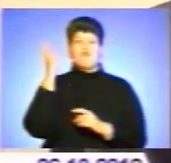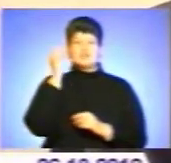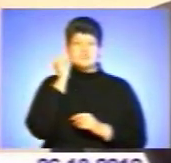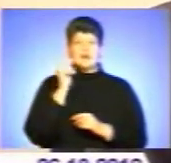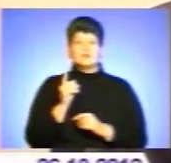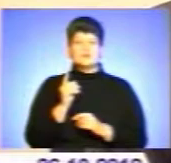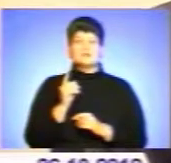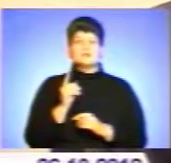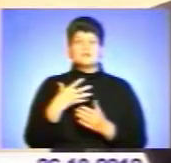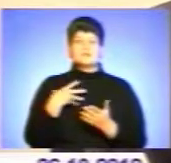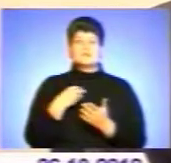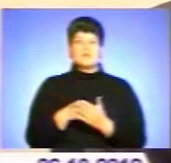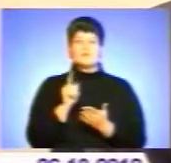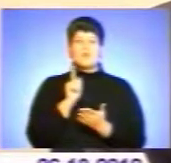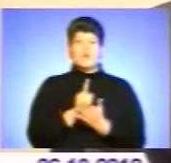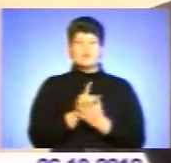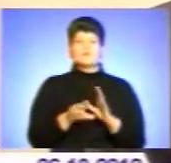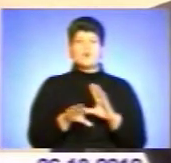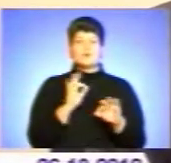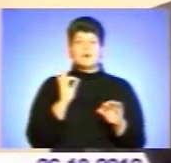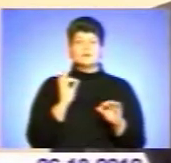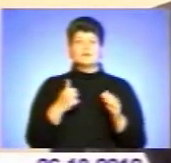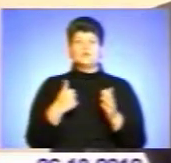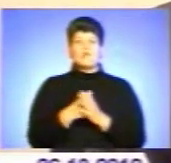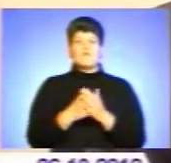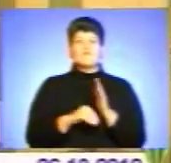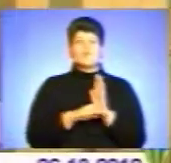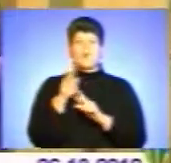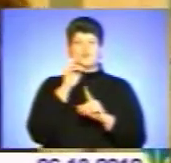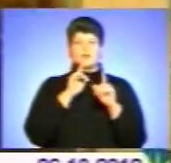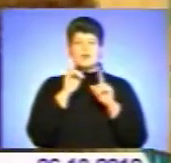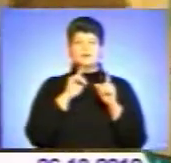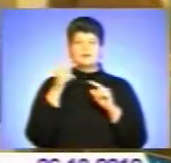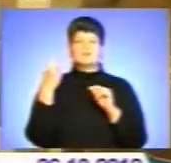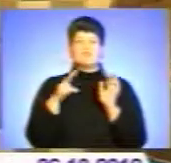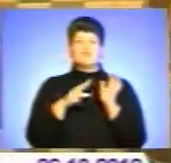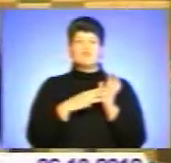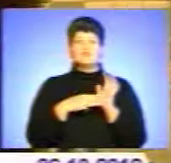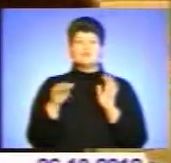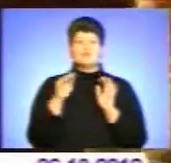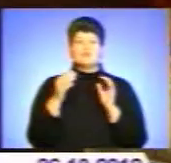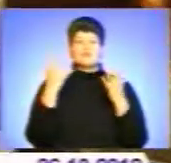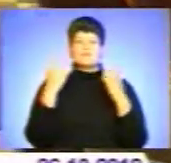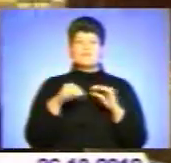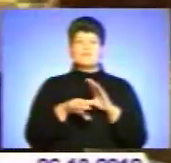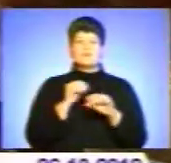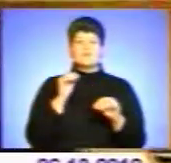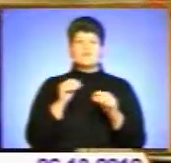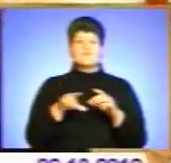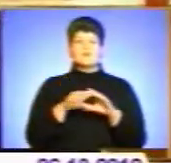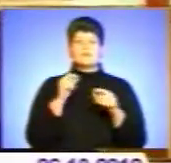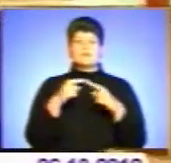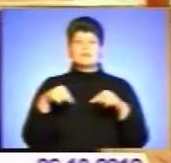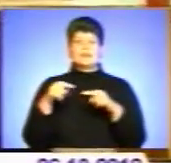своїм обов'язком обрати до Верховної Ради. 28 жовтня, у день виборів, виборчі